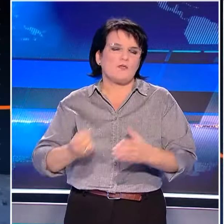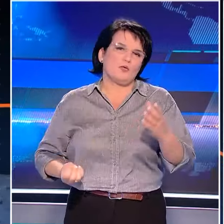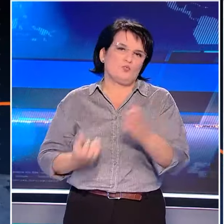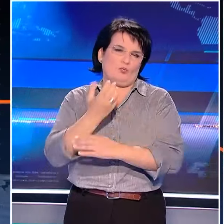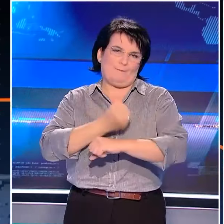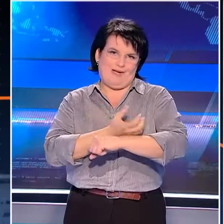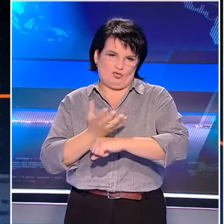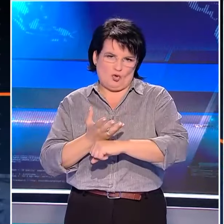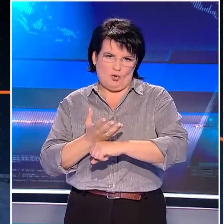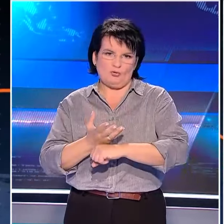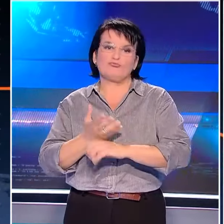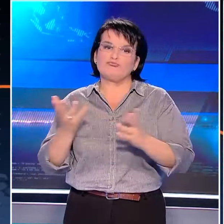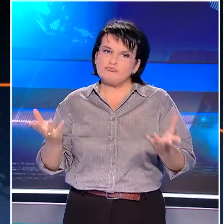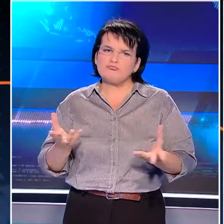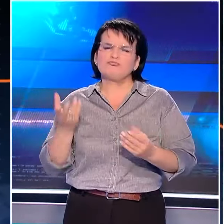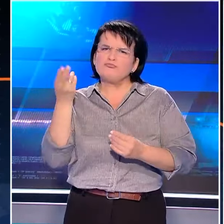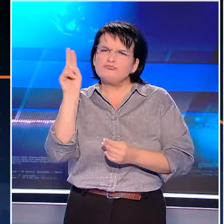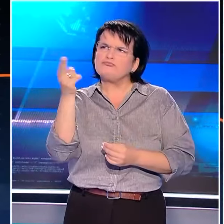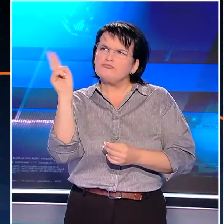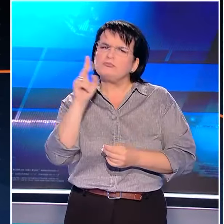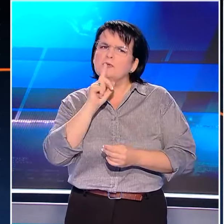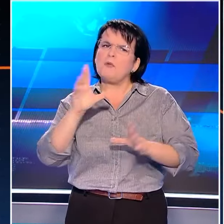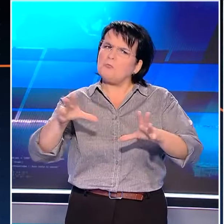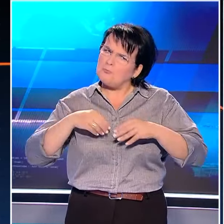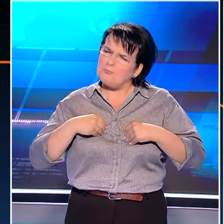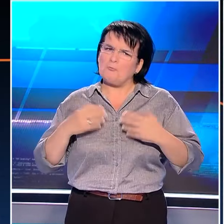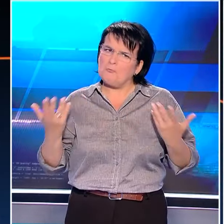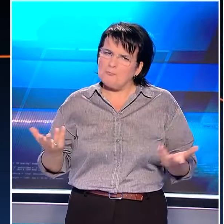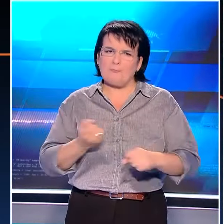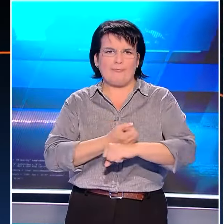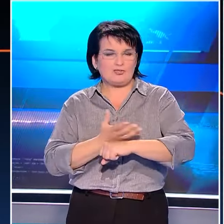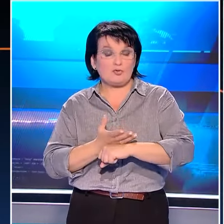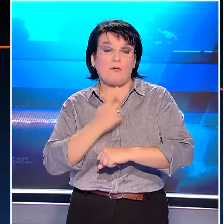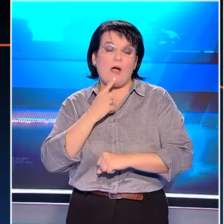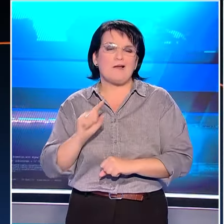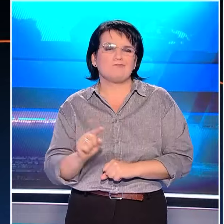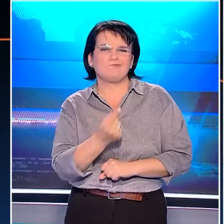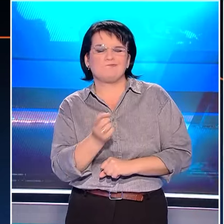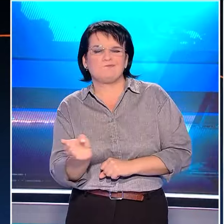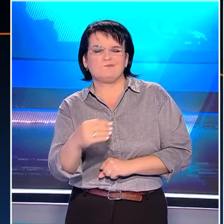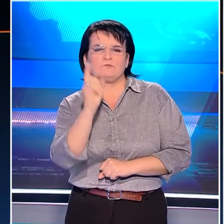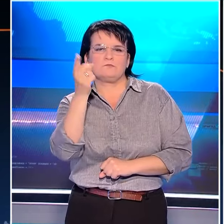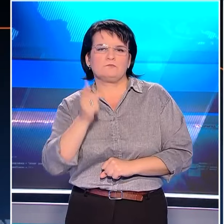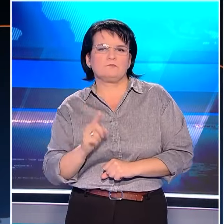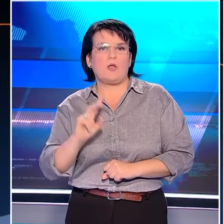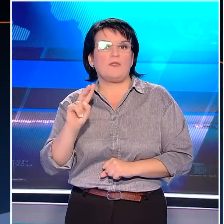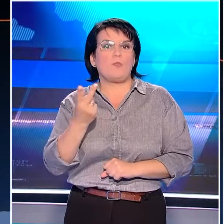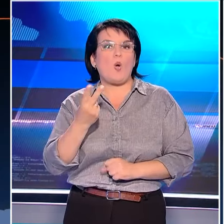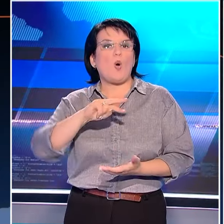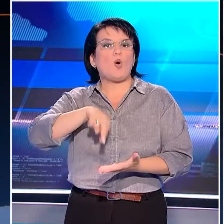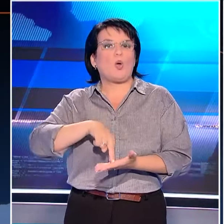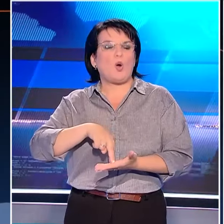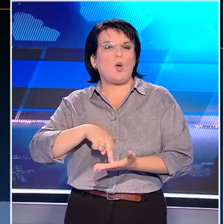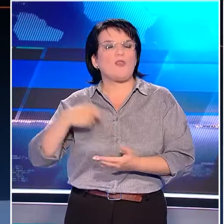χώρας. Καλωσόρισε τις πολλές υποψηφιότητες στην κούρσα διαδοχής. Άφησε ωστόσο εχμές για το οδητό ρόλο που διεκδικεί ο